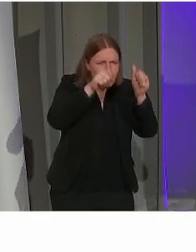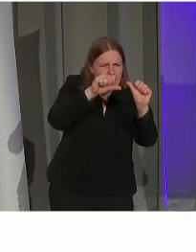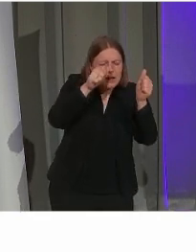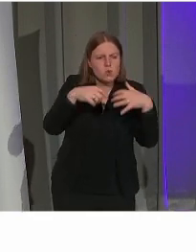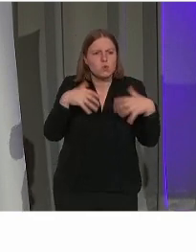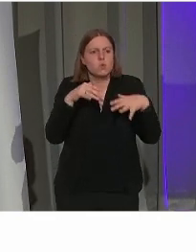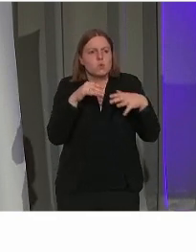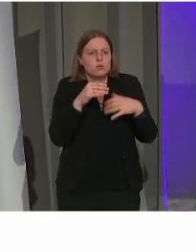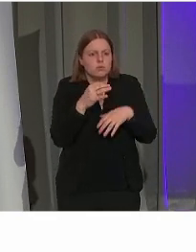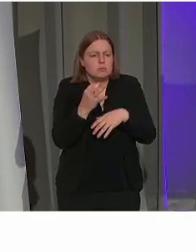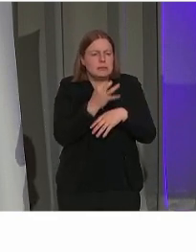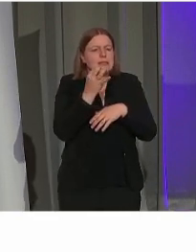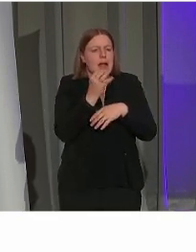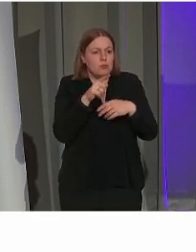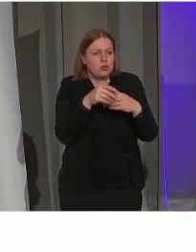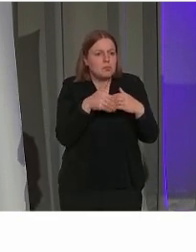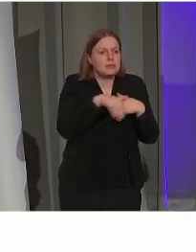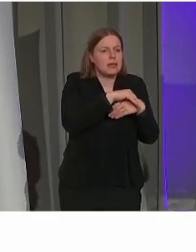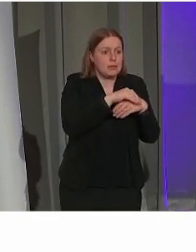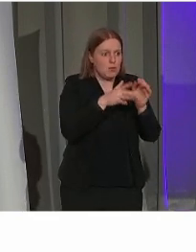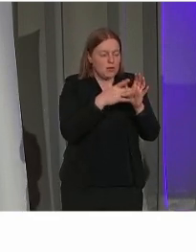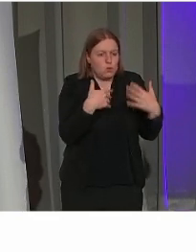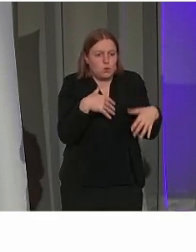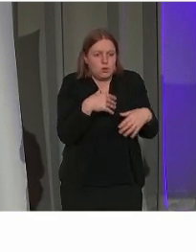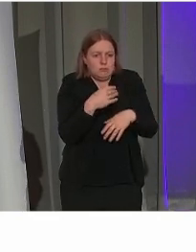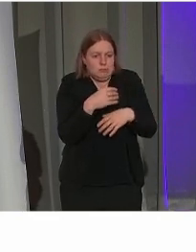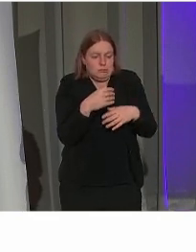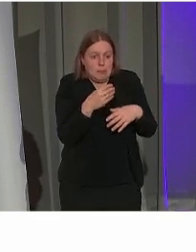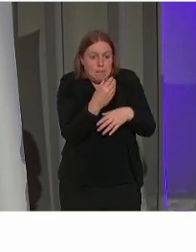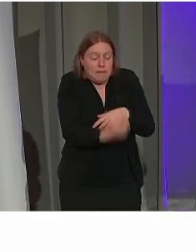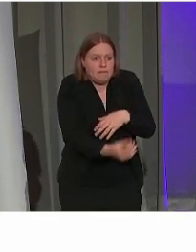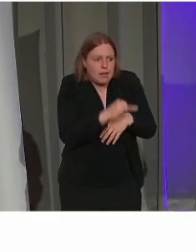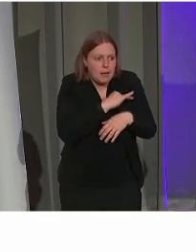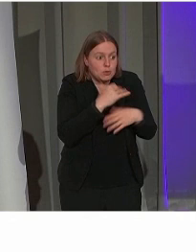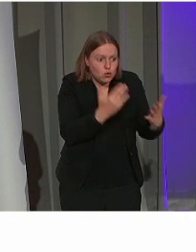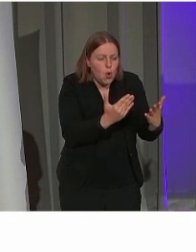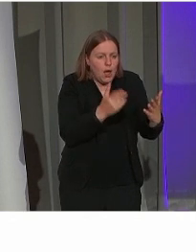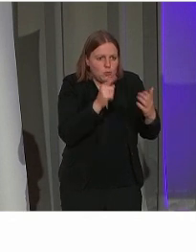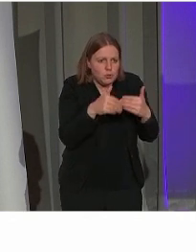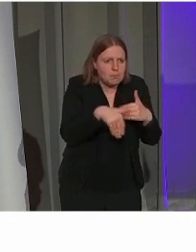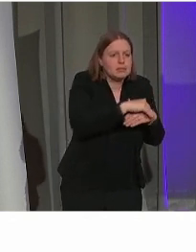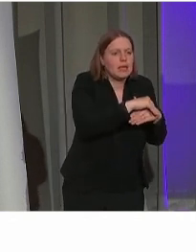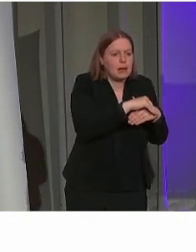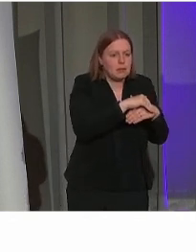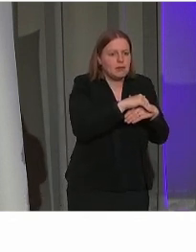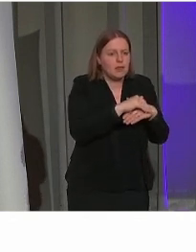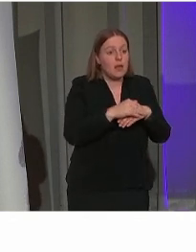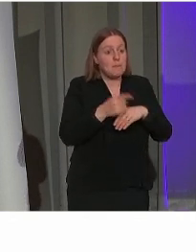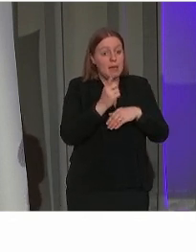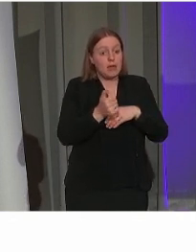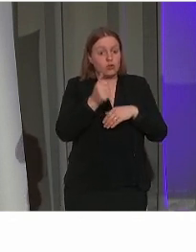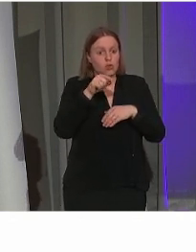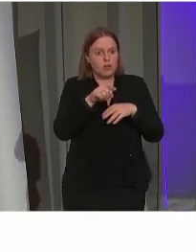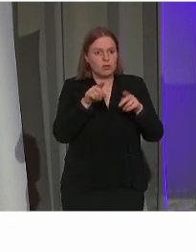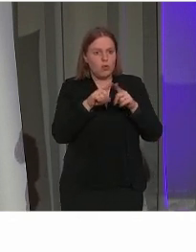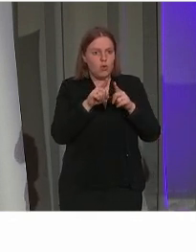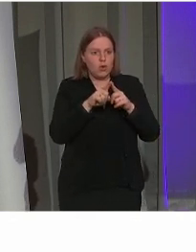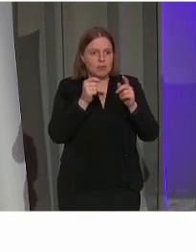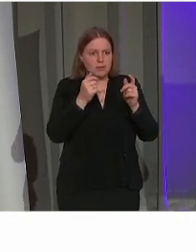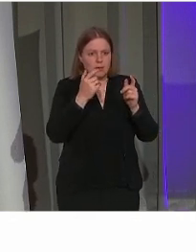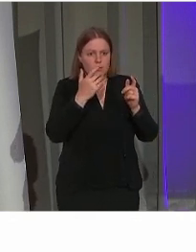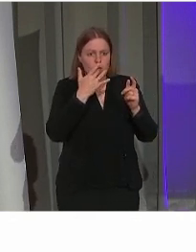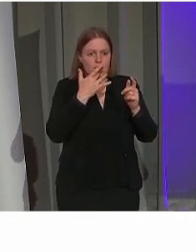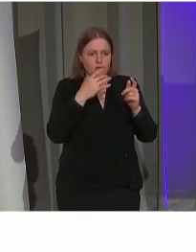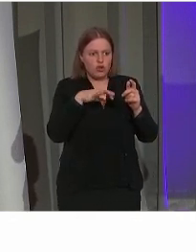enzvoort. En die daarom wegens hun zeldzaamheid moeten beschermd worden. Maar gaf ook wel een dynamiek waarbij je erfgoed al heel snel onder een stolp